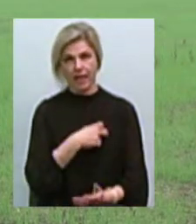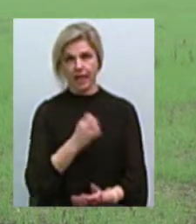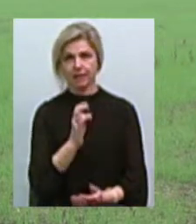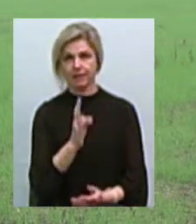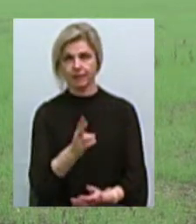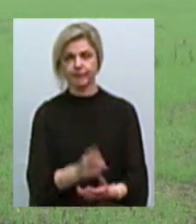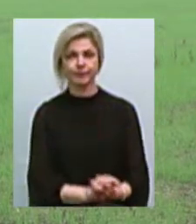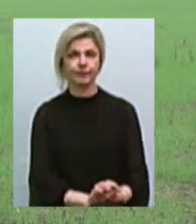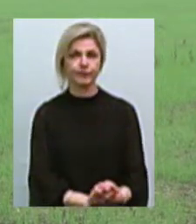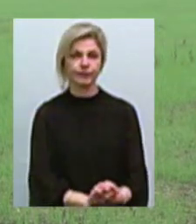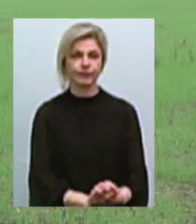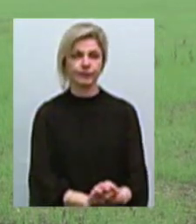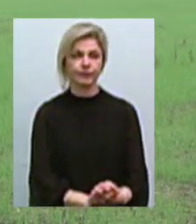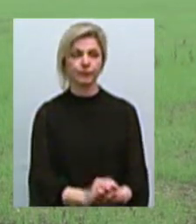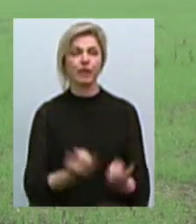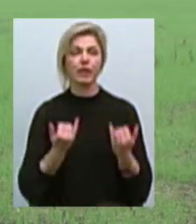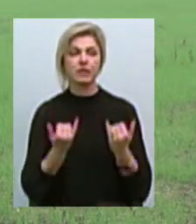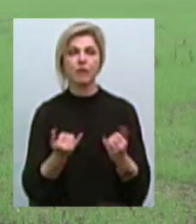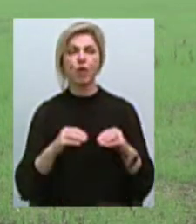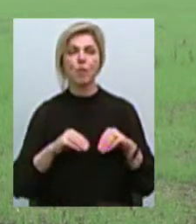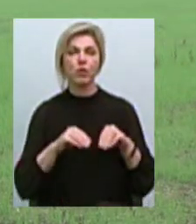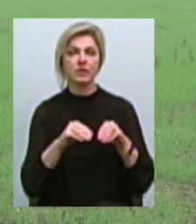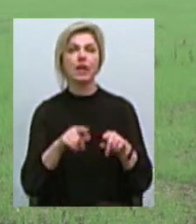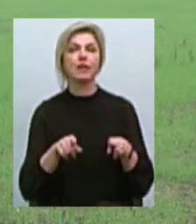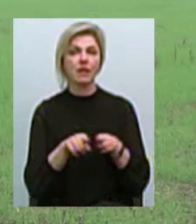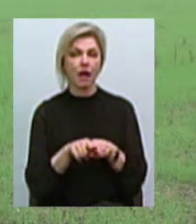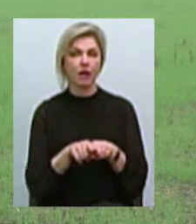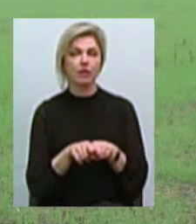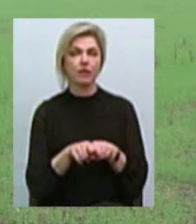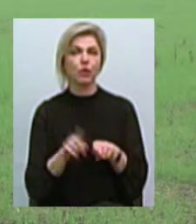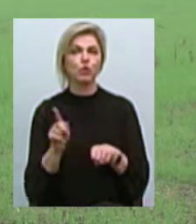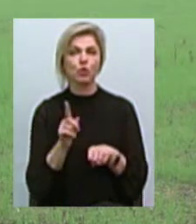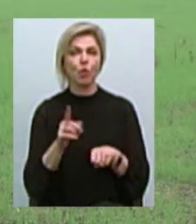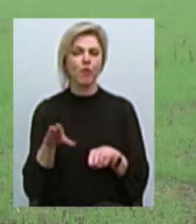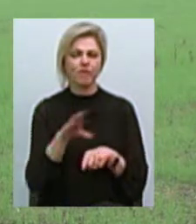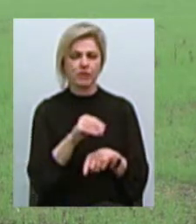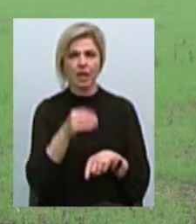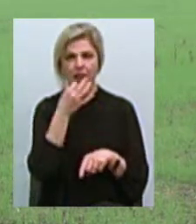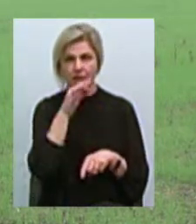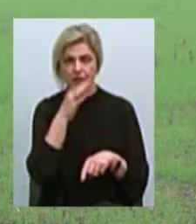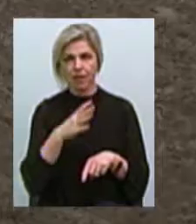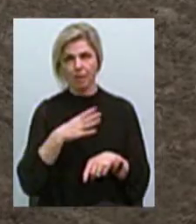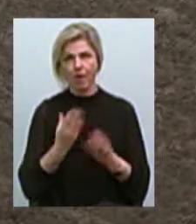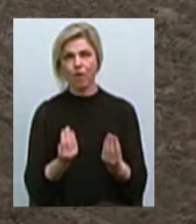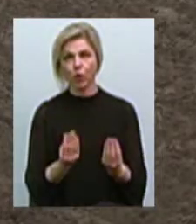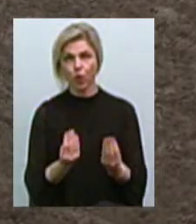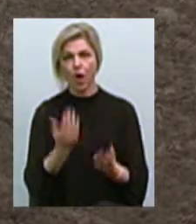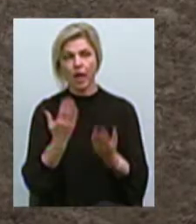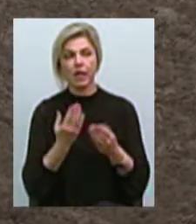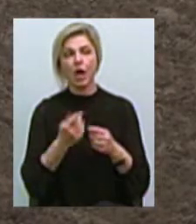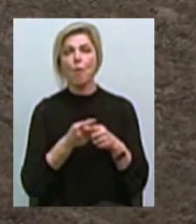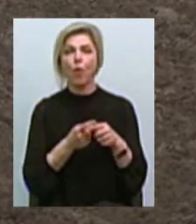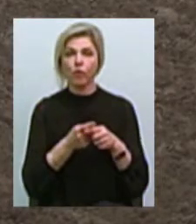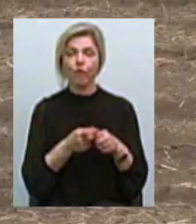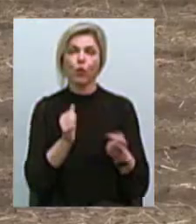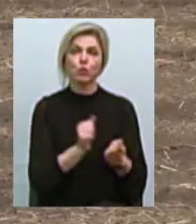важливо посіяти так, щоб все насіння було в вологі. Якщо частина попаде в вологу, а